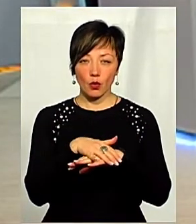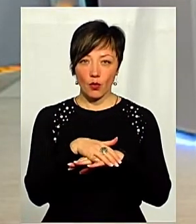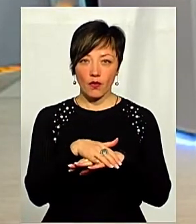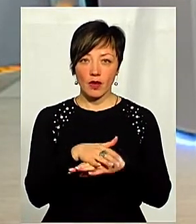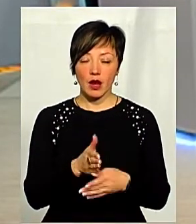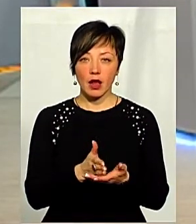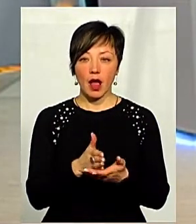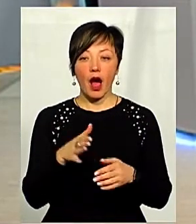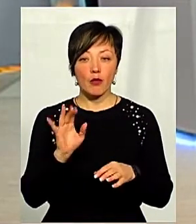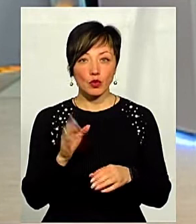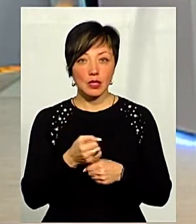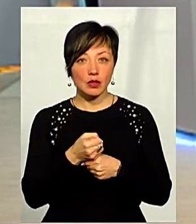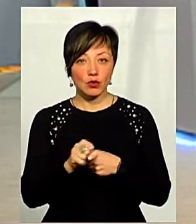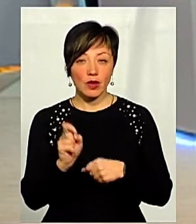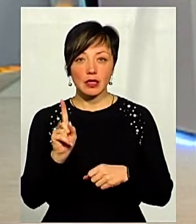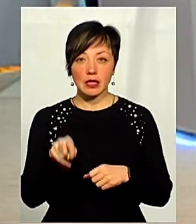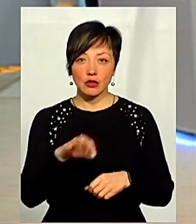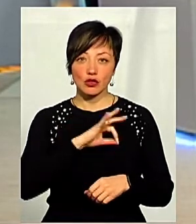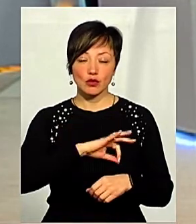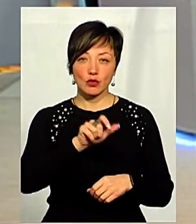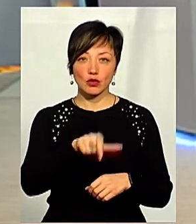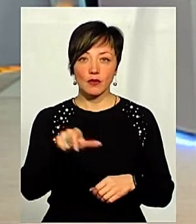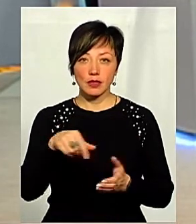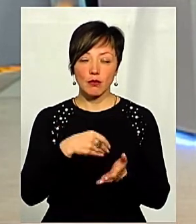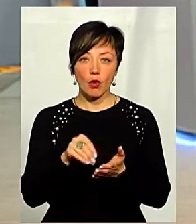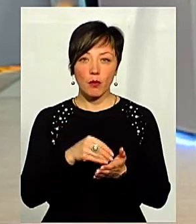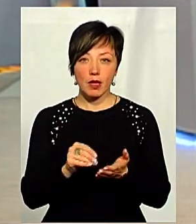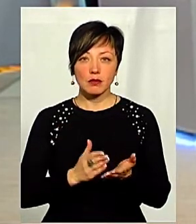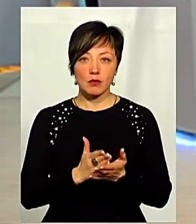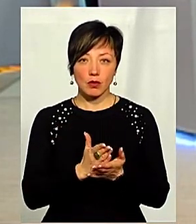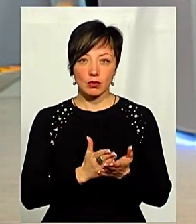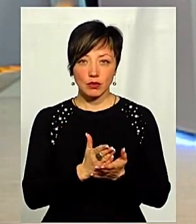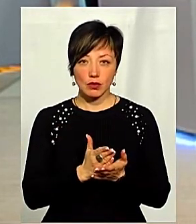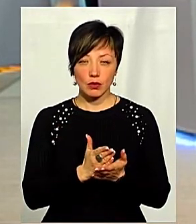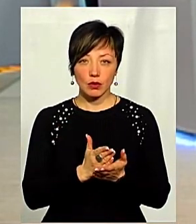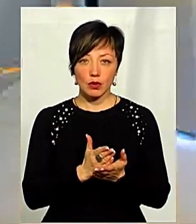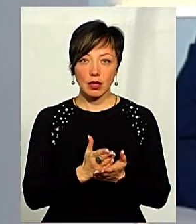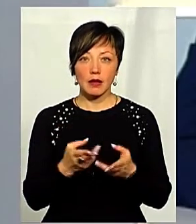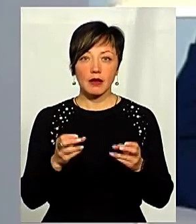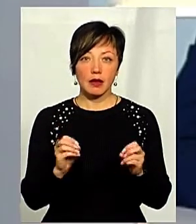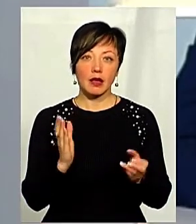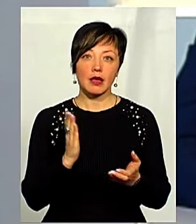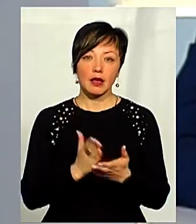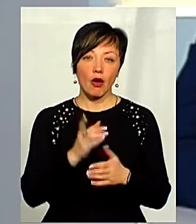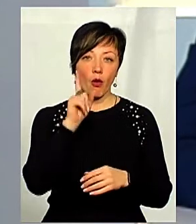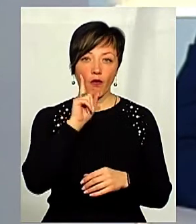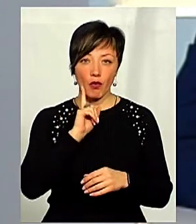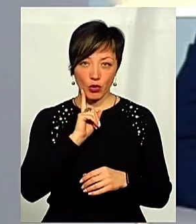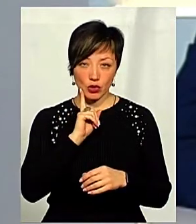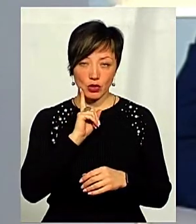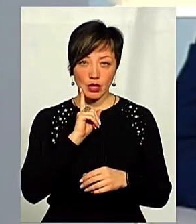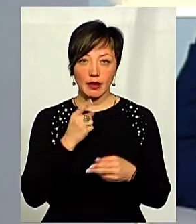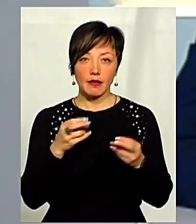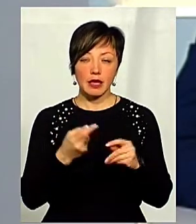А ринок буде диктувати те, що споживач, покупець послуги, буде її покупати там, де йому є комфортніше,